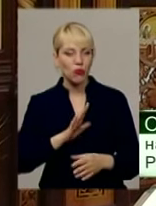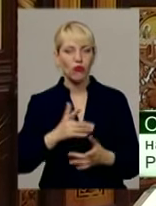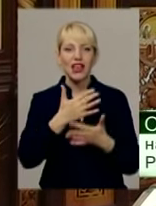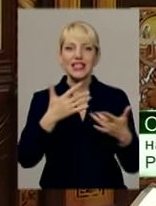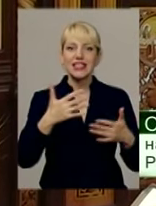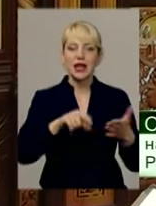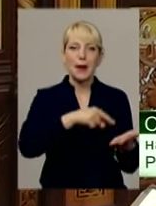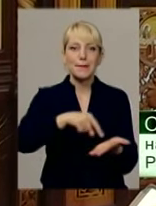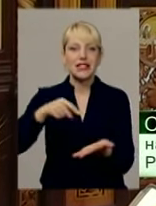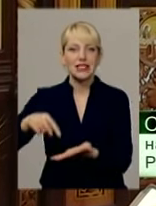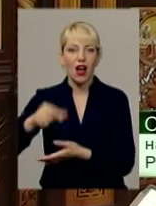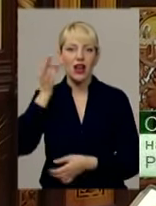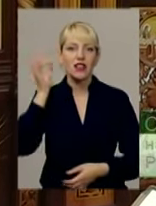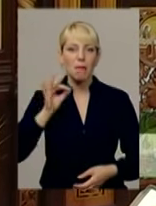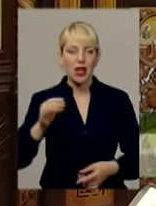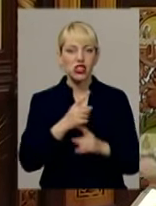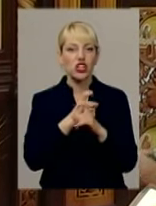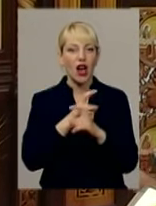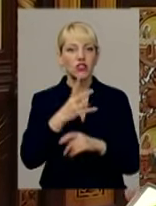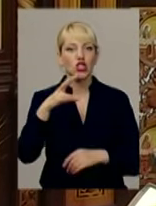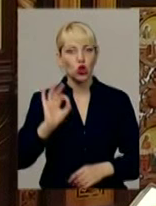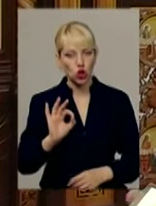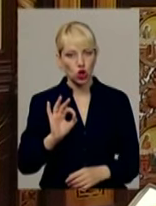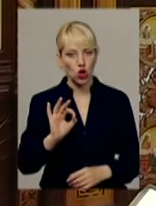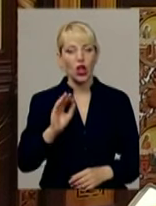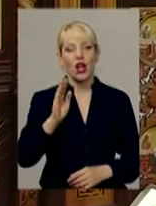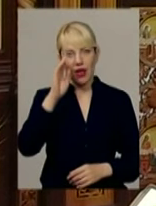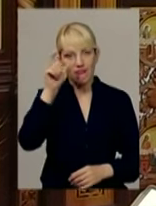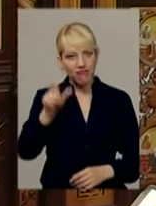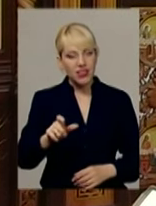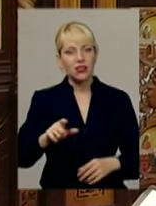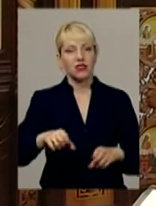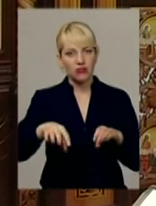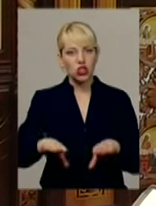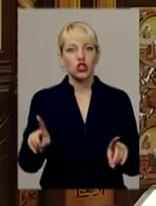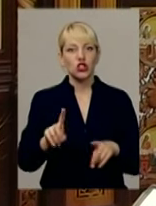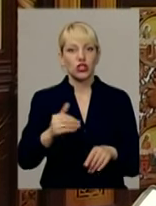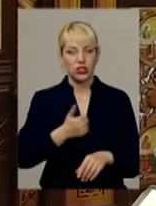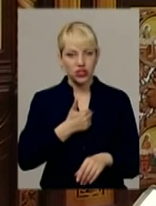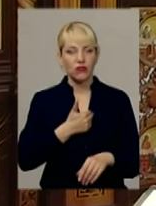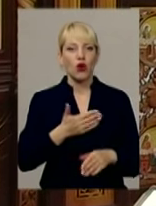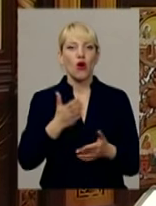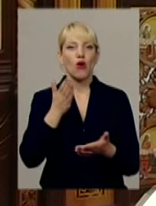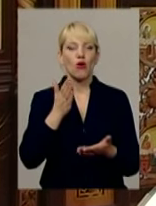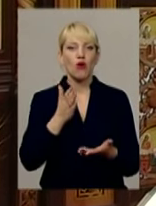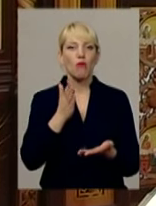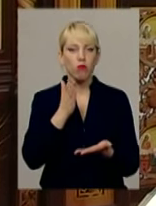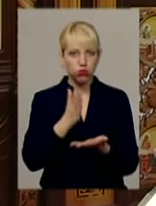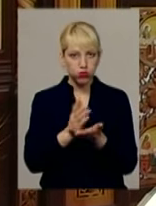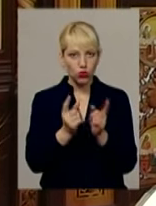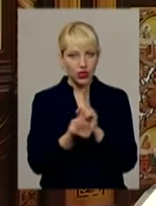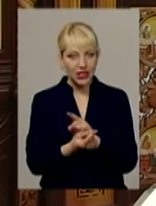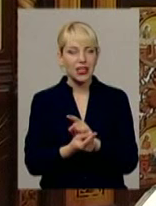Німеччини, Австрії. Але він вже потім прийшов до того, що він хотів бути чинцем, тобто монахом.